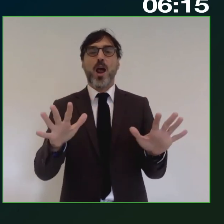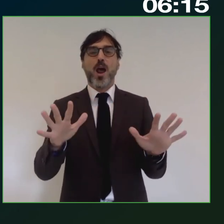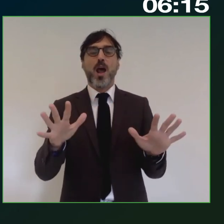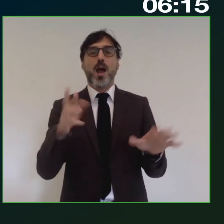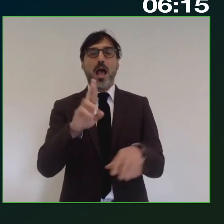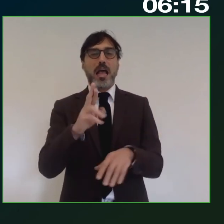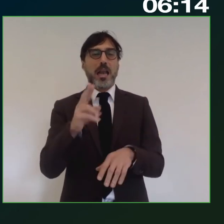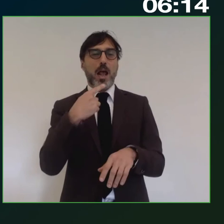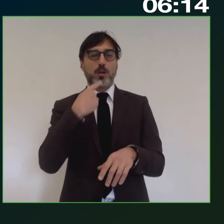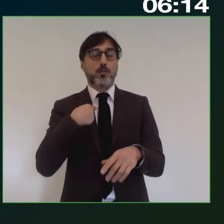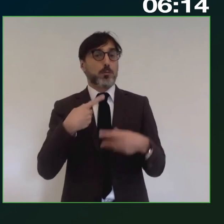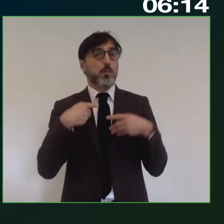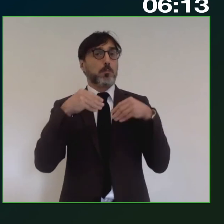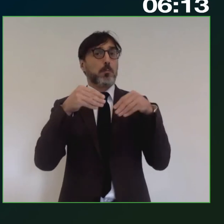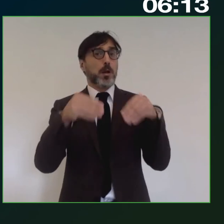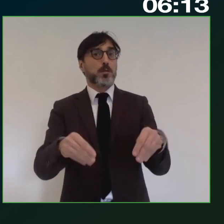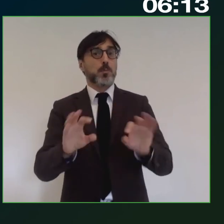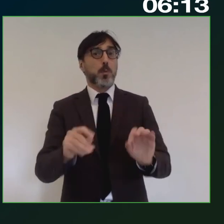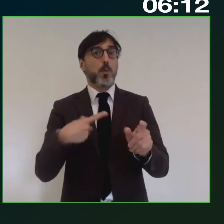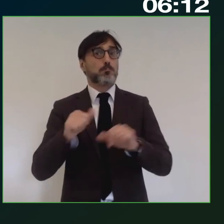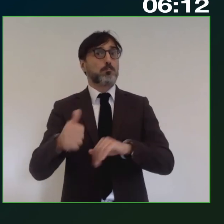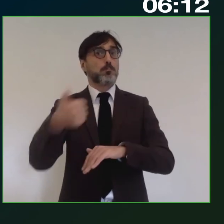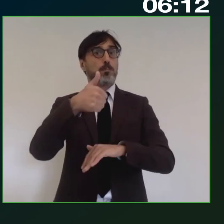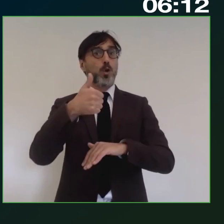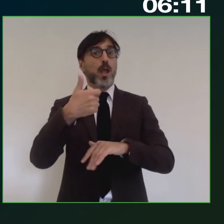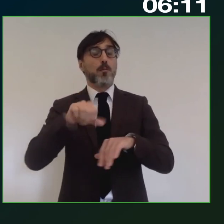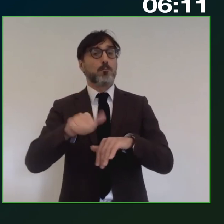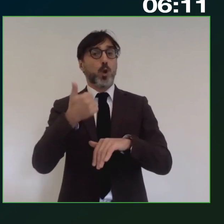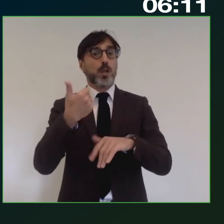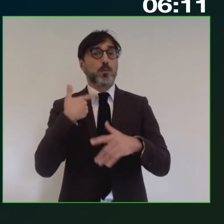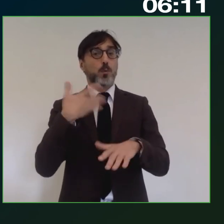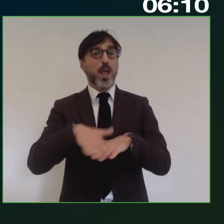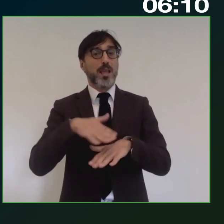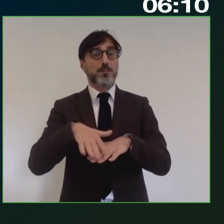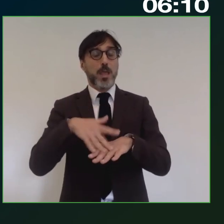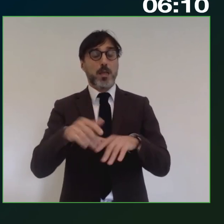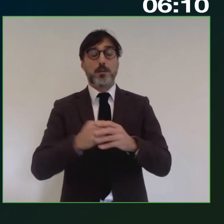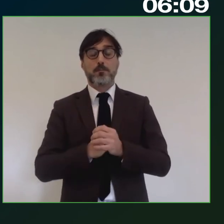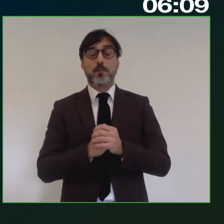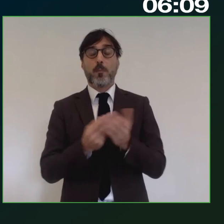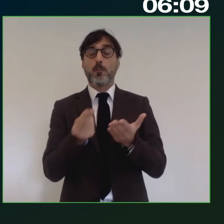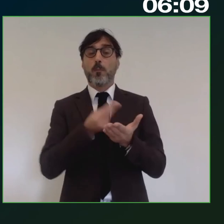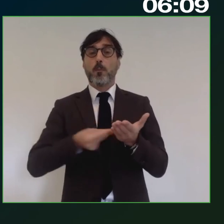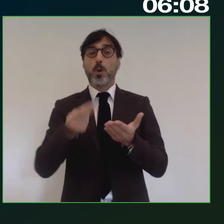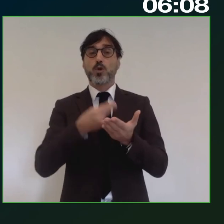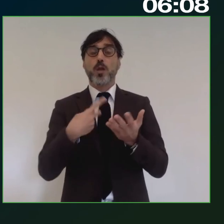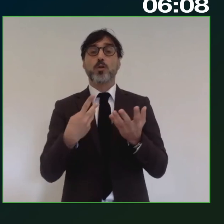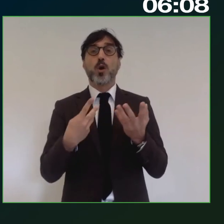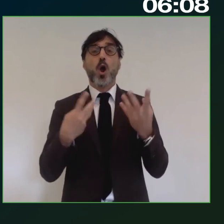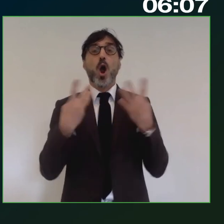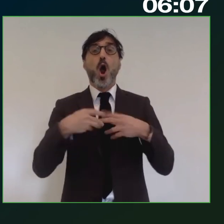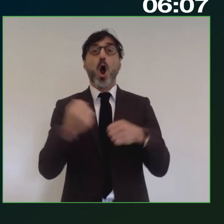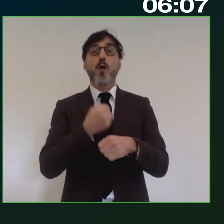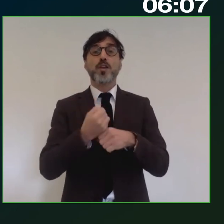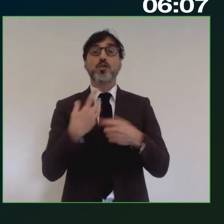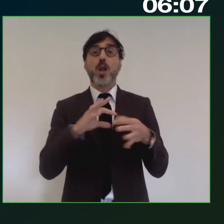Riccardo che ci vedono partecipi ci vedono protagonisti di questa di questa esperienza il progetto Officina di Coesione tende proprio a